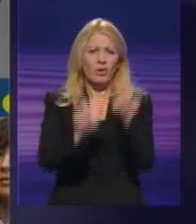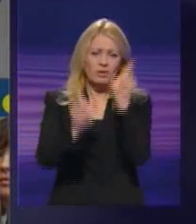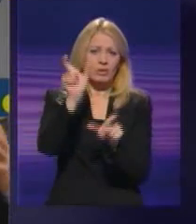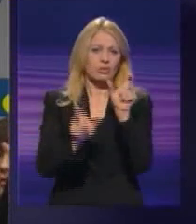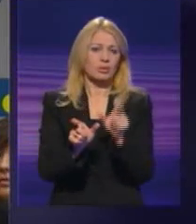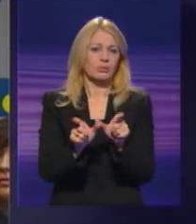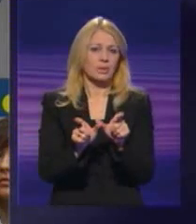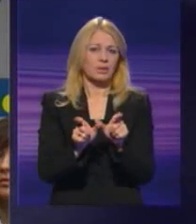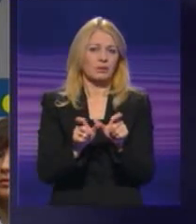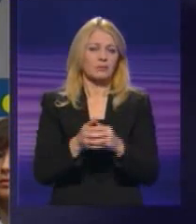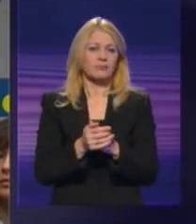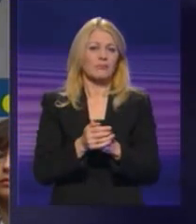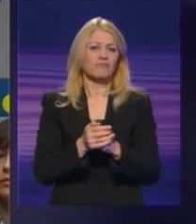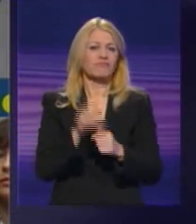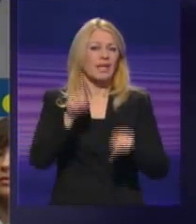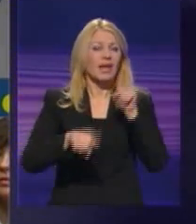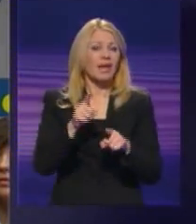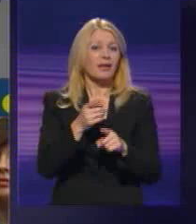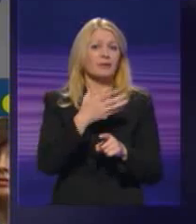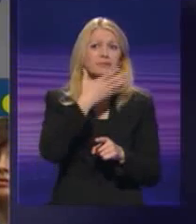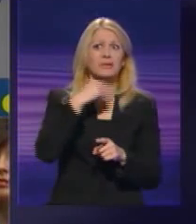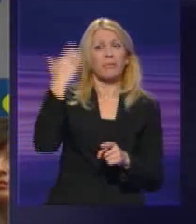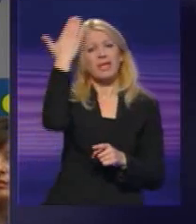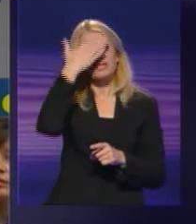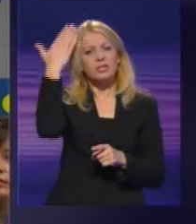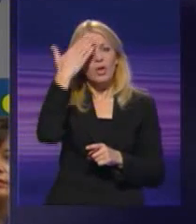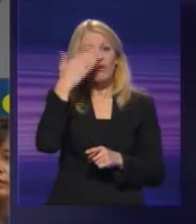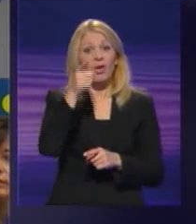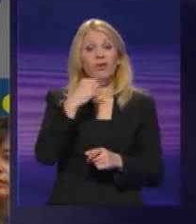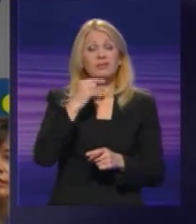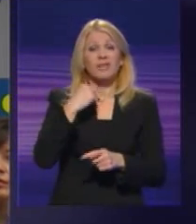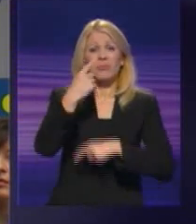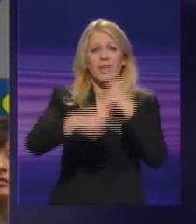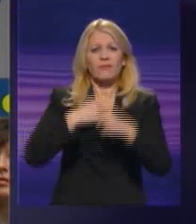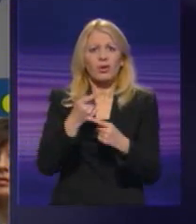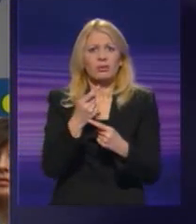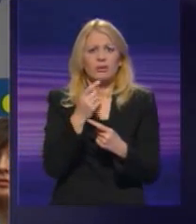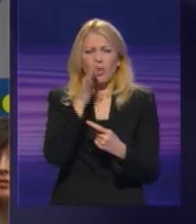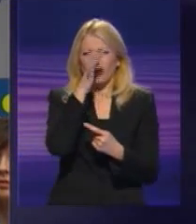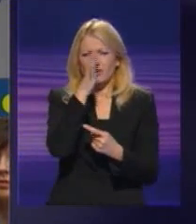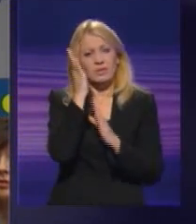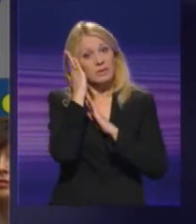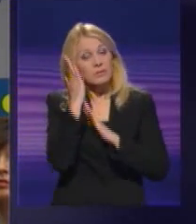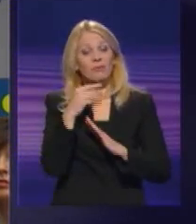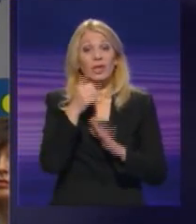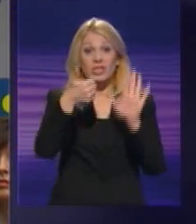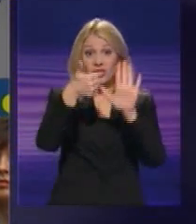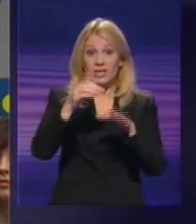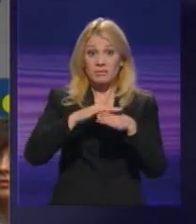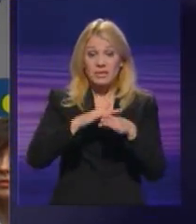neke divne snove, oni će se pretvoriti u noćnu moru. Šest meseci